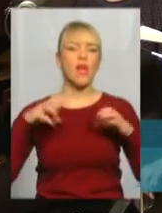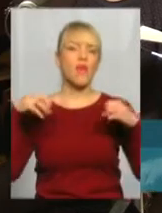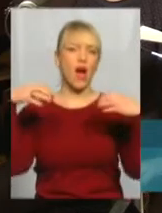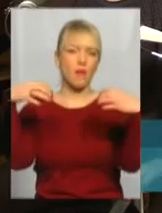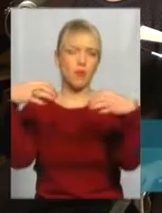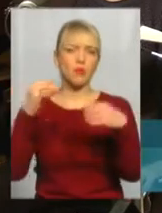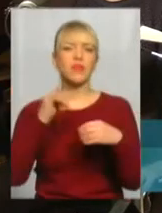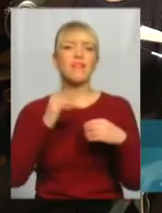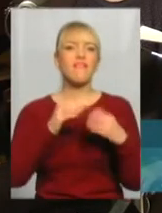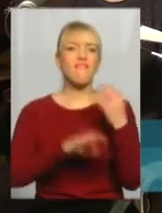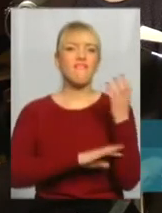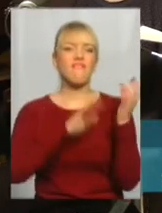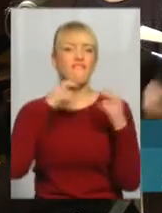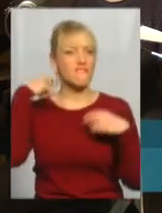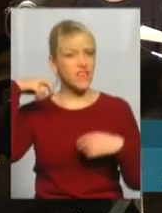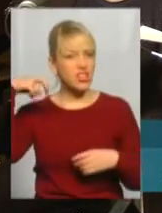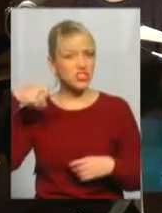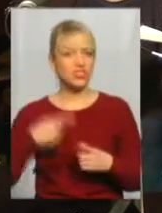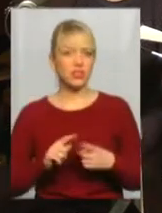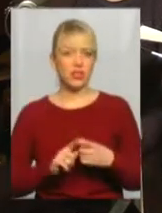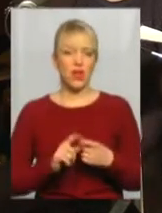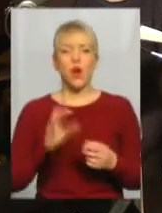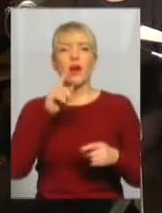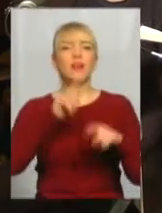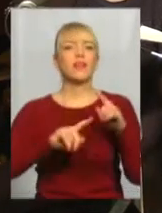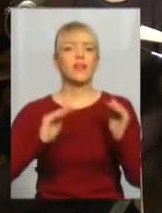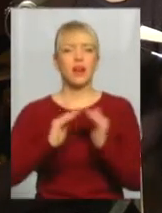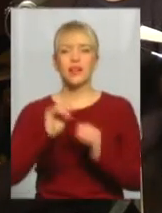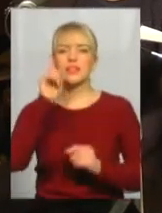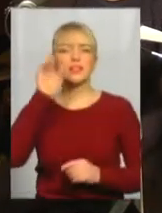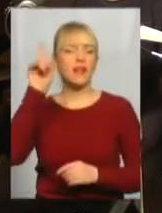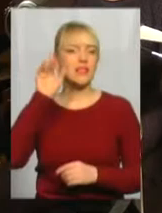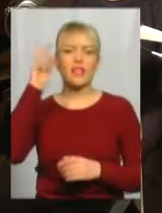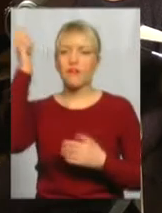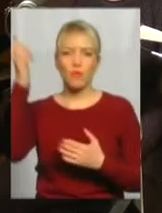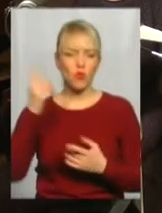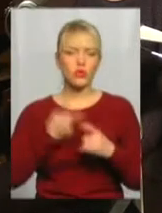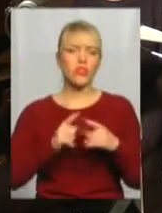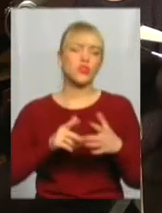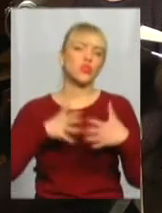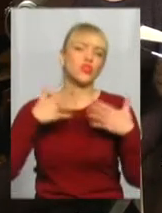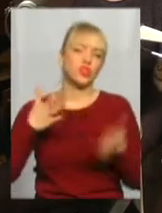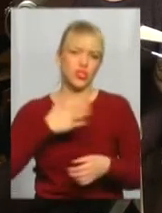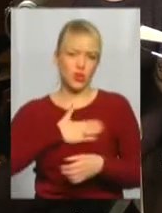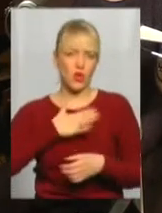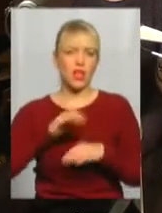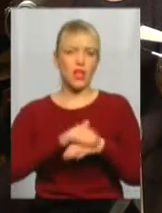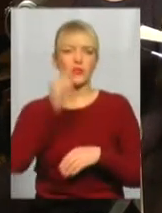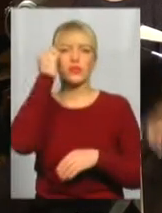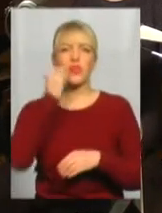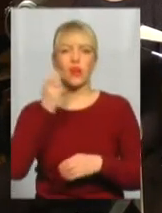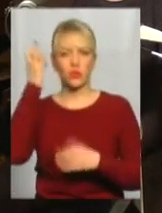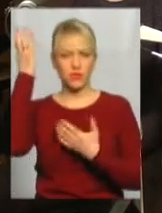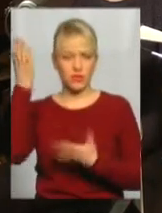Ось і рідна хата. Слава, слава Богу! За цю щиру ласку дякую Всевишній.